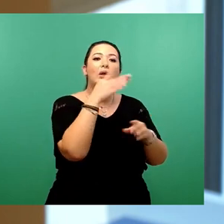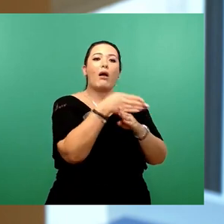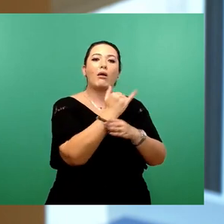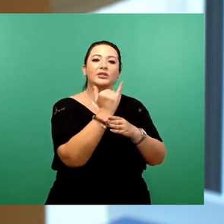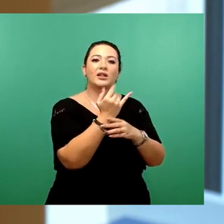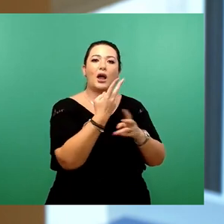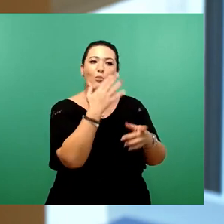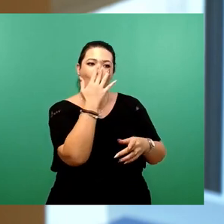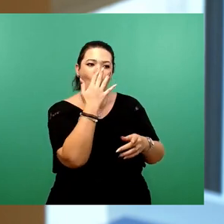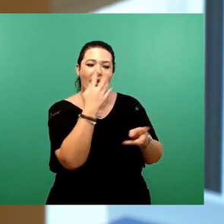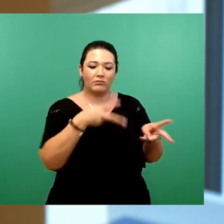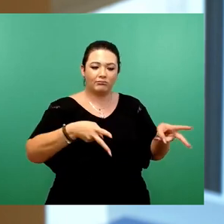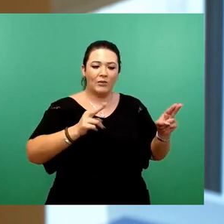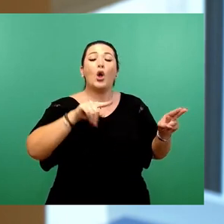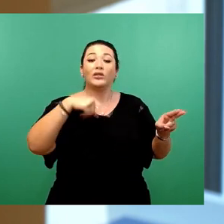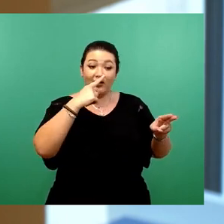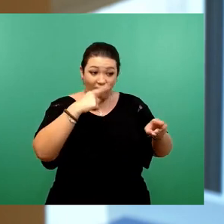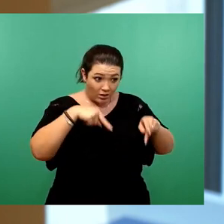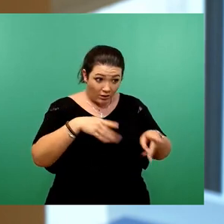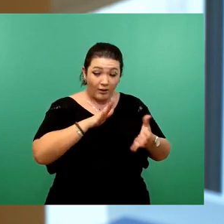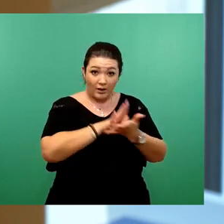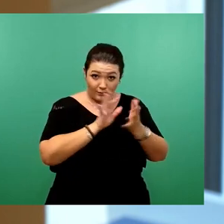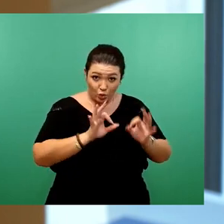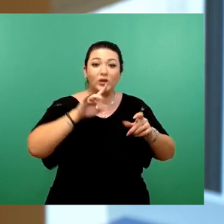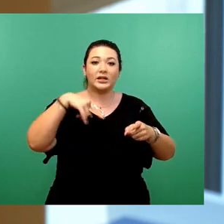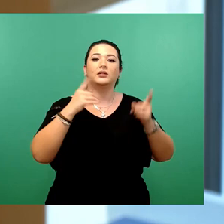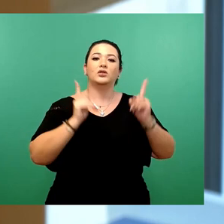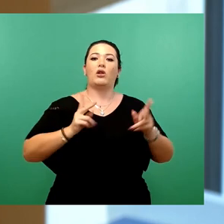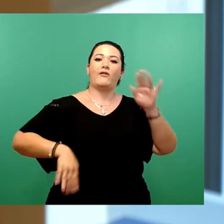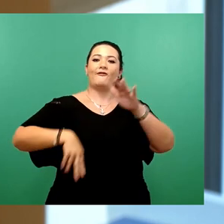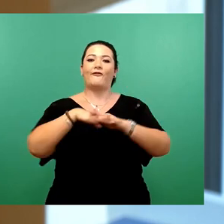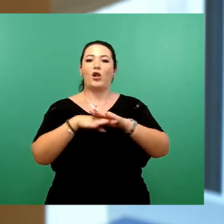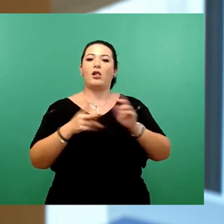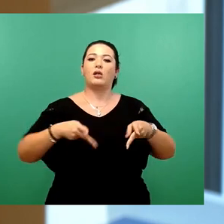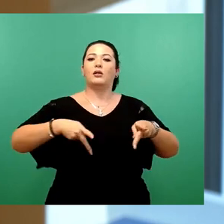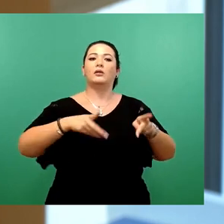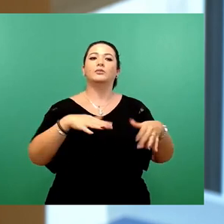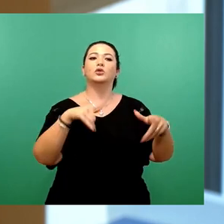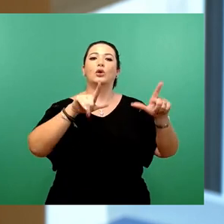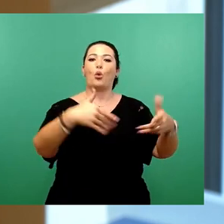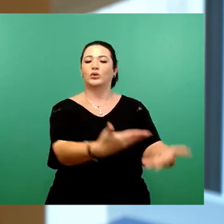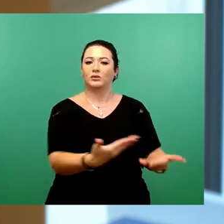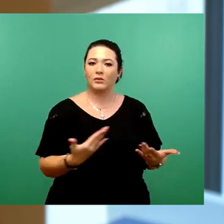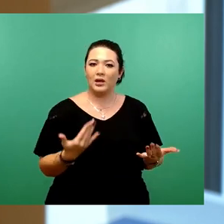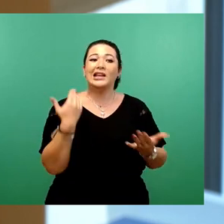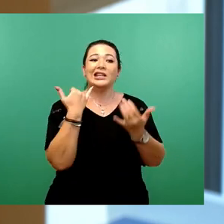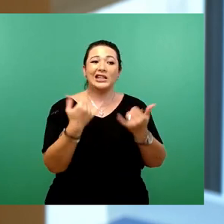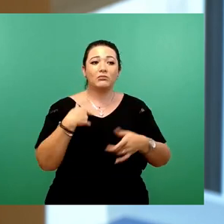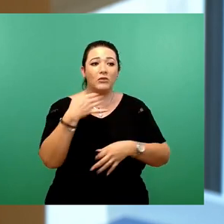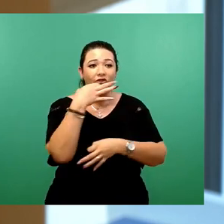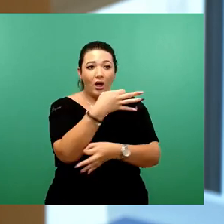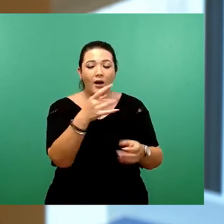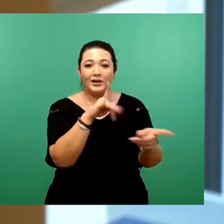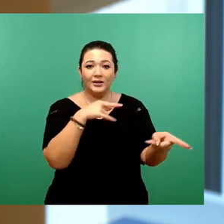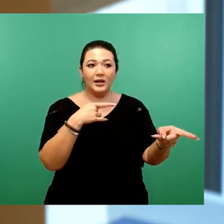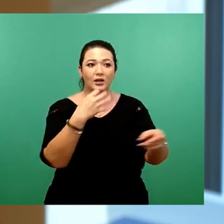erfolgreich, verstetigt werden. Daher meine Fragen. Welche konkreten Veränderungen der Amtbeschallzeiten werden im Zuge dieses Verkehrsversuchs